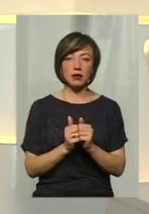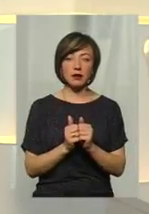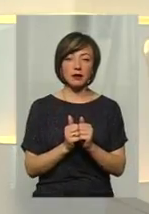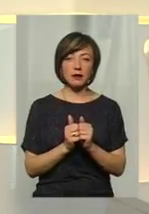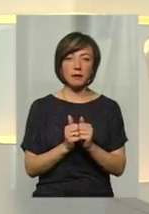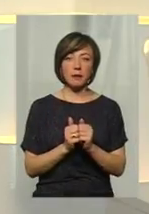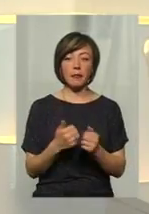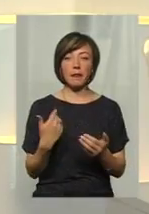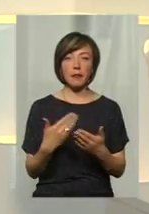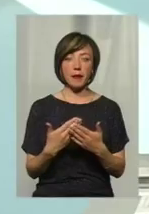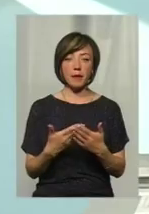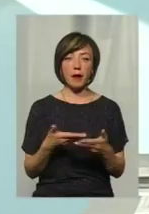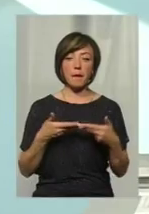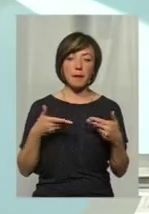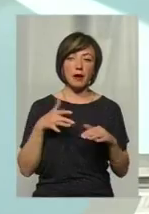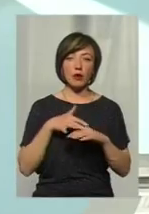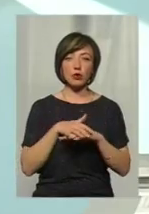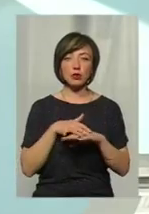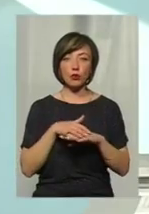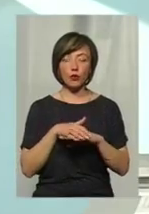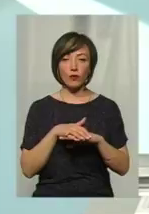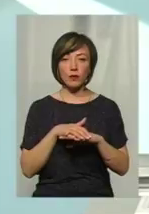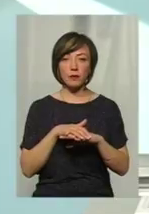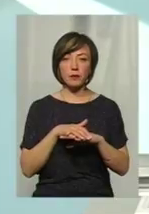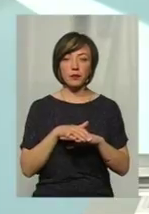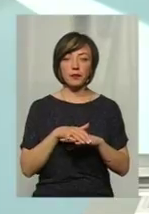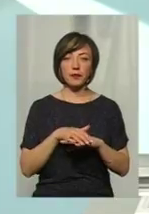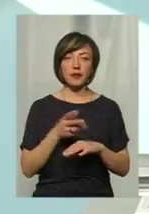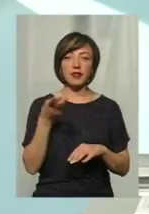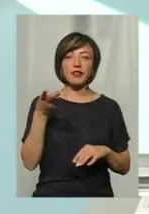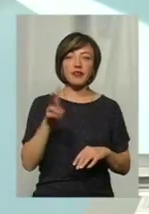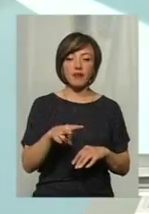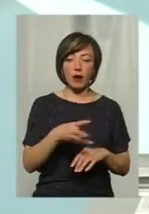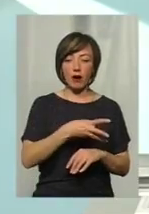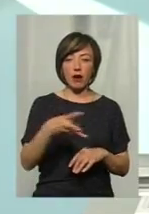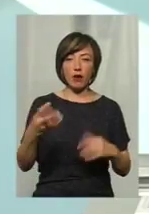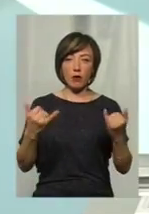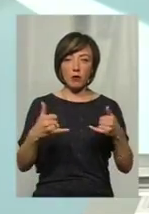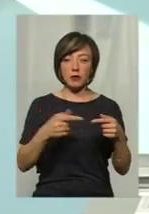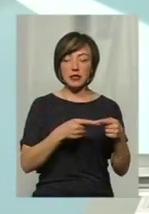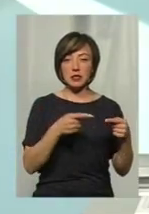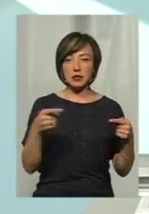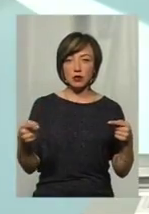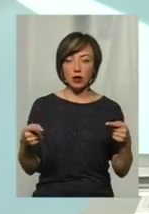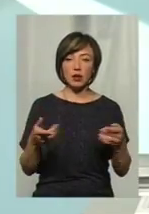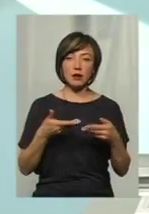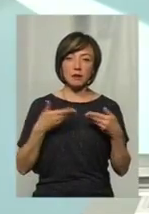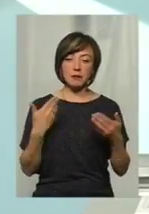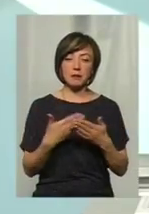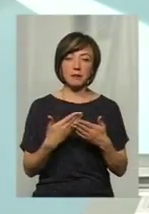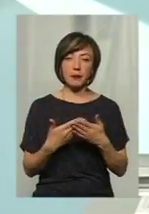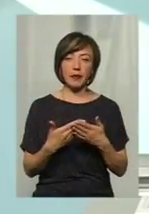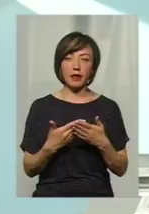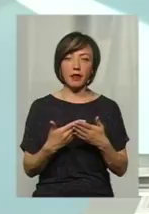До прикладу, ми розраховуємо два обробітки за сезон. Ми брали, як приклад,